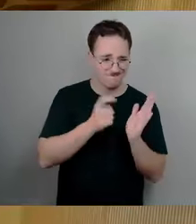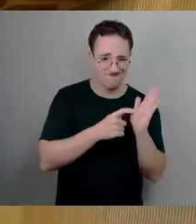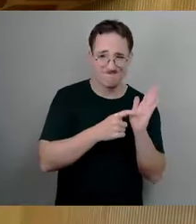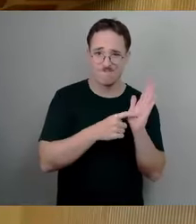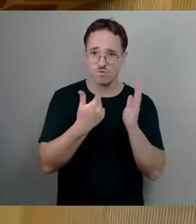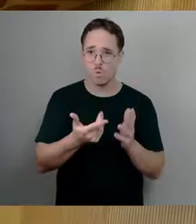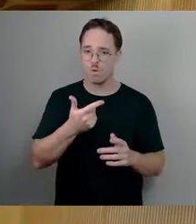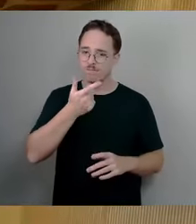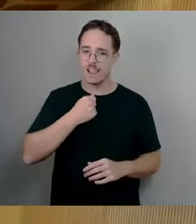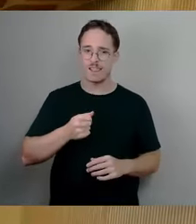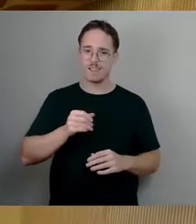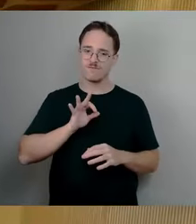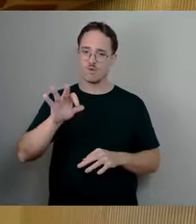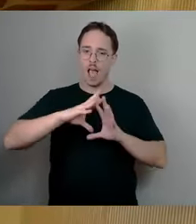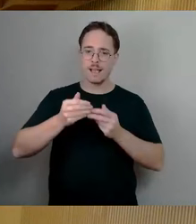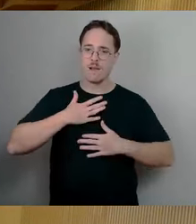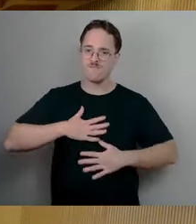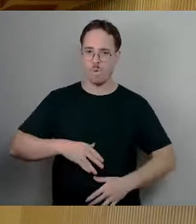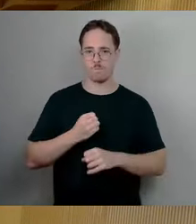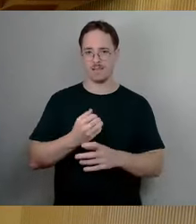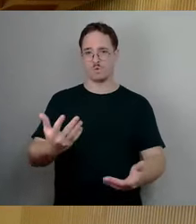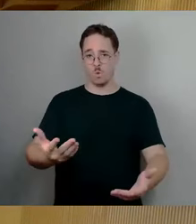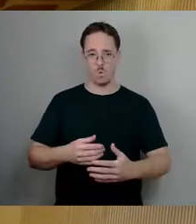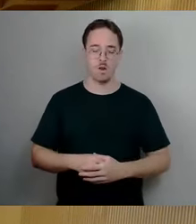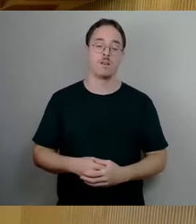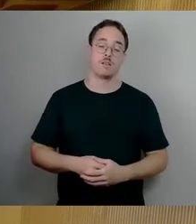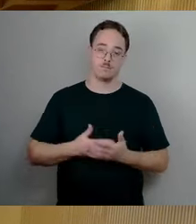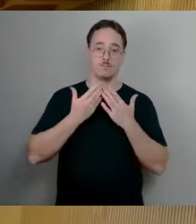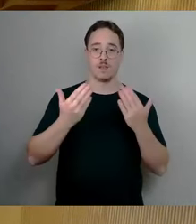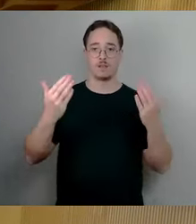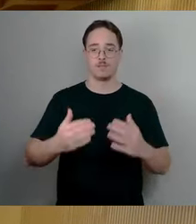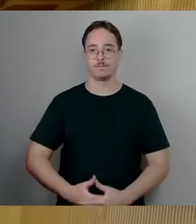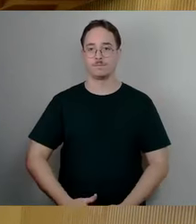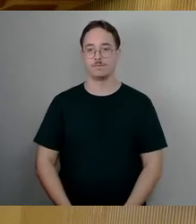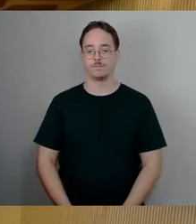Okay, dann machen wir weiter in der Rednerliste. Peter Krüger, dann Herr Lommel.